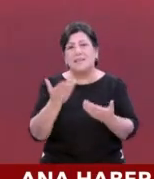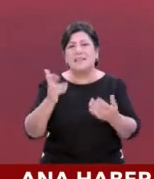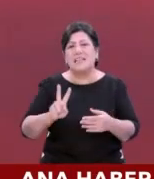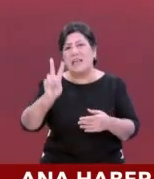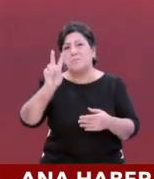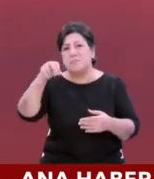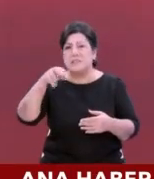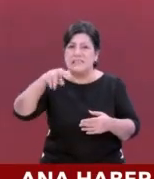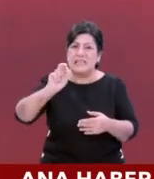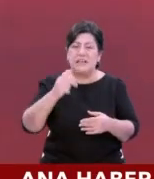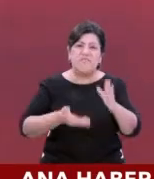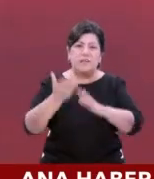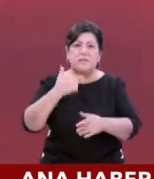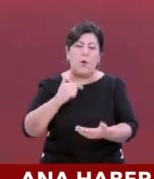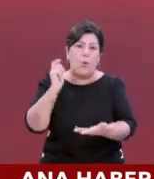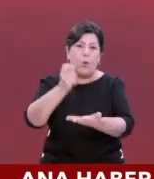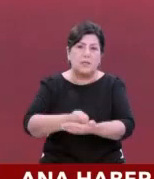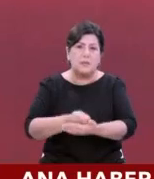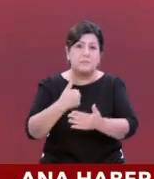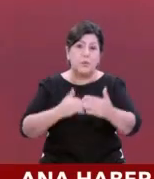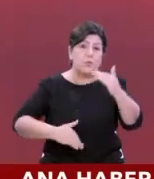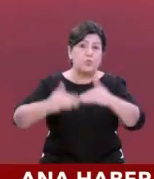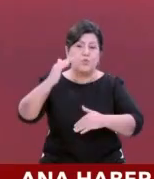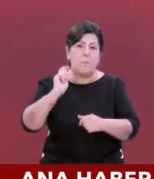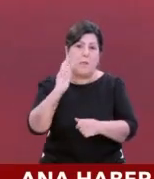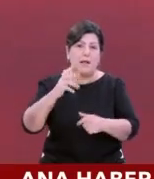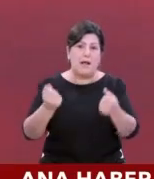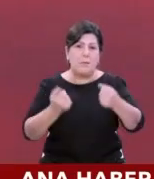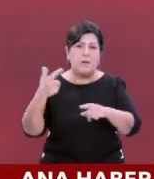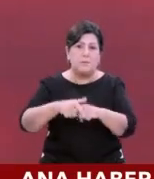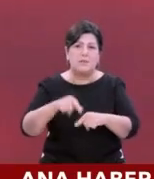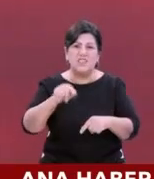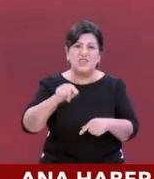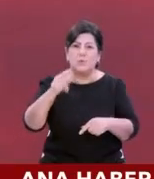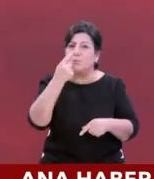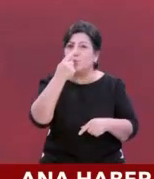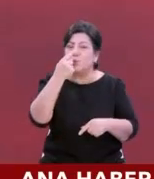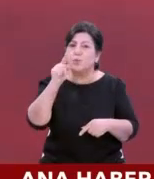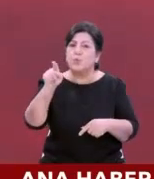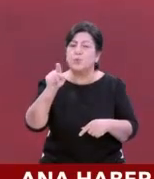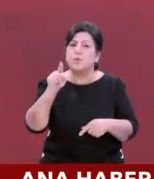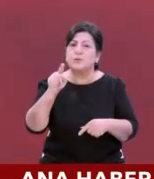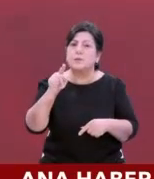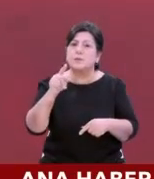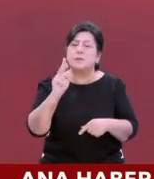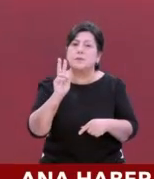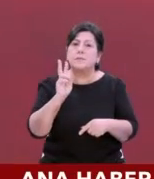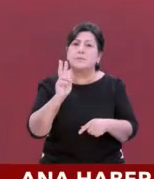70-80 bin fazlasını veririm. Üst segmente binerim. Şimdi o burnunuzu şöyle bir şekilde